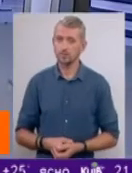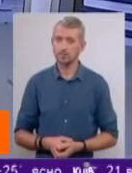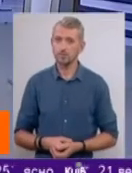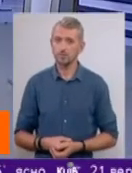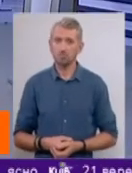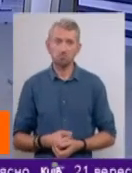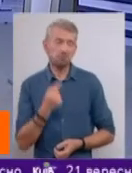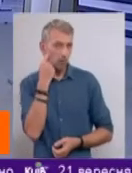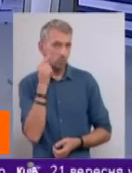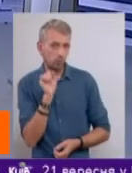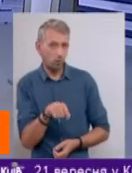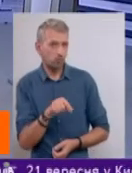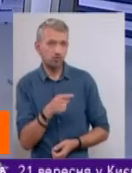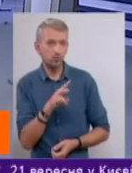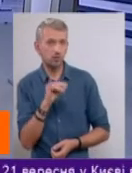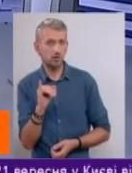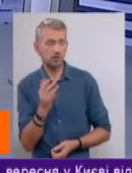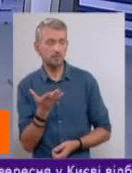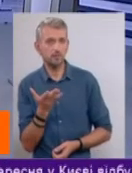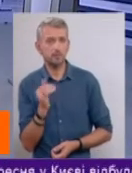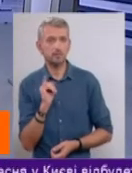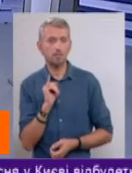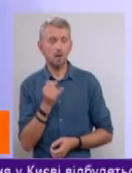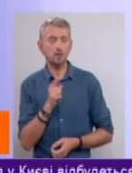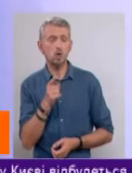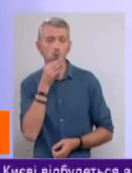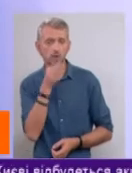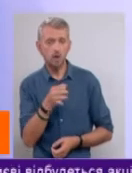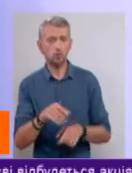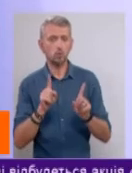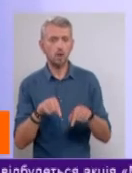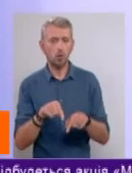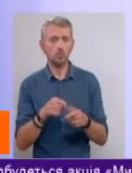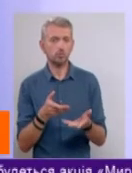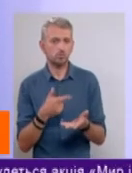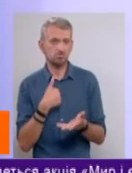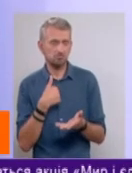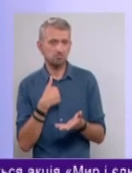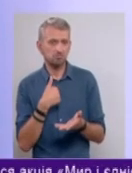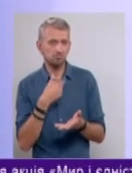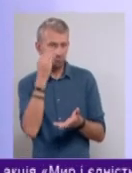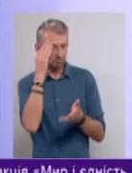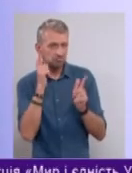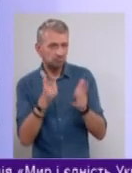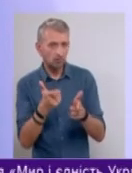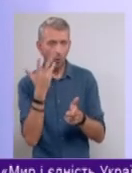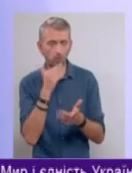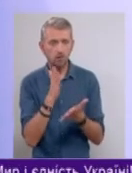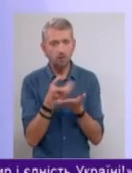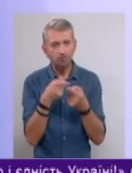Та, думаю, можуть, чому ж ні. І це, що сказано, також розділяю. Альтернатива, коли є, то